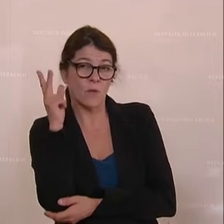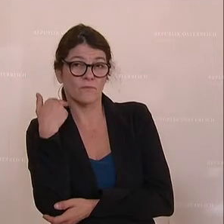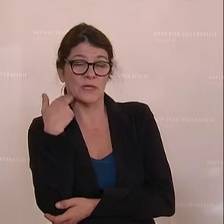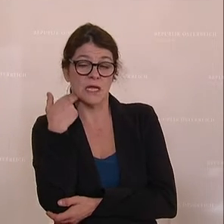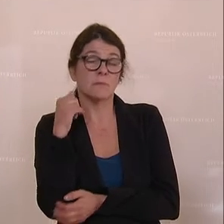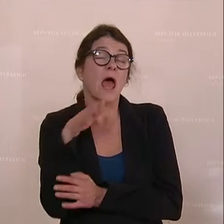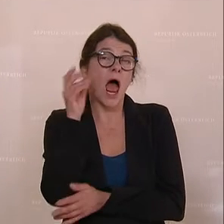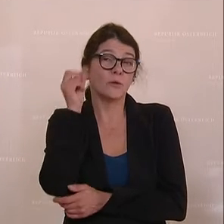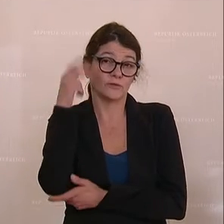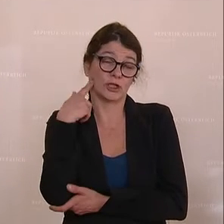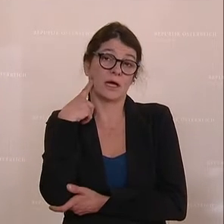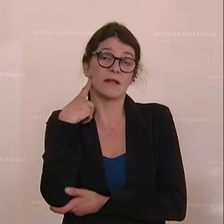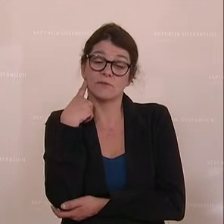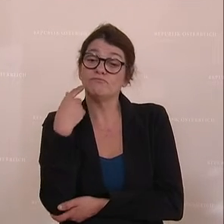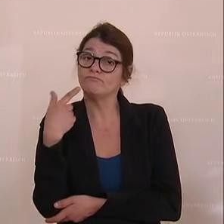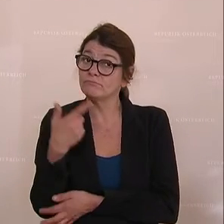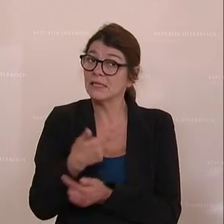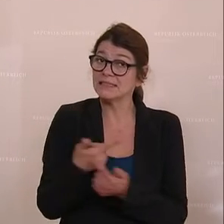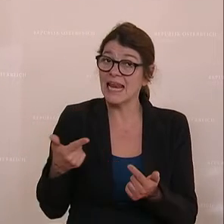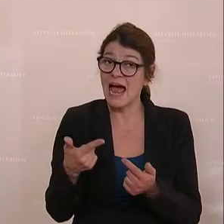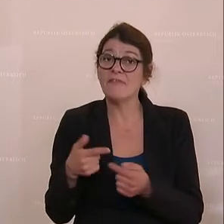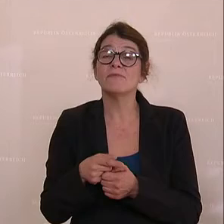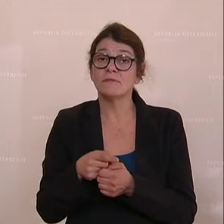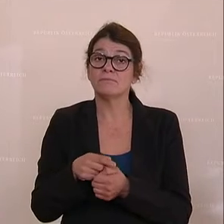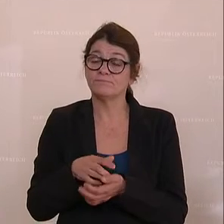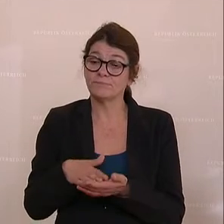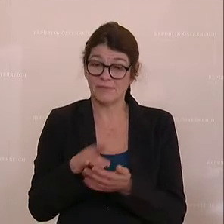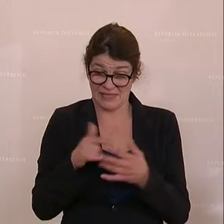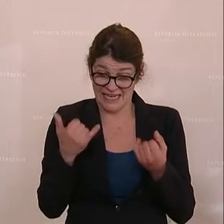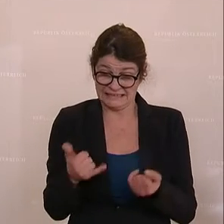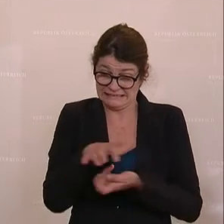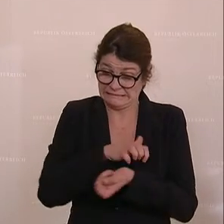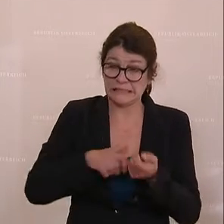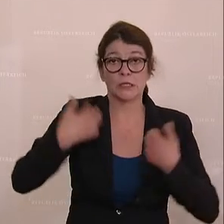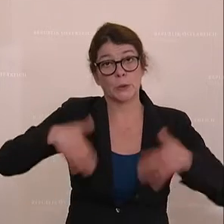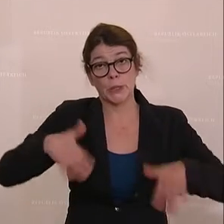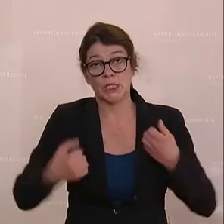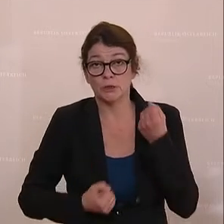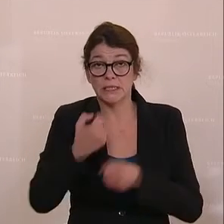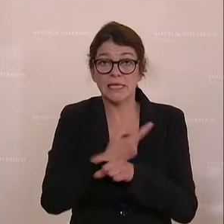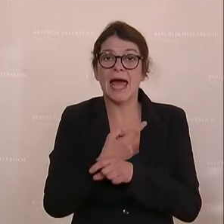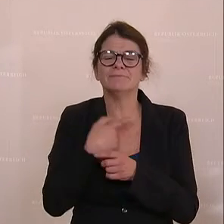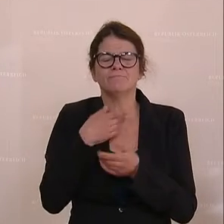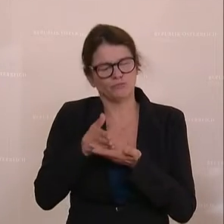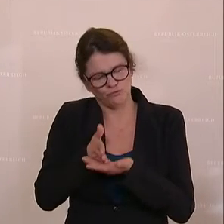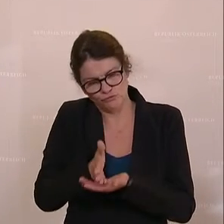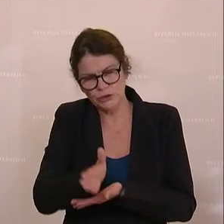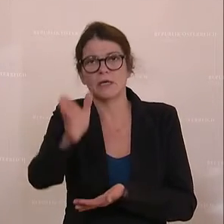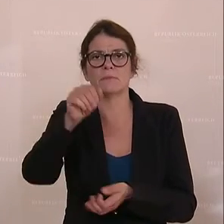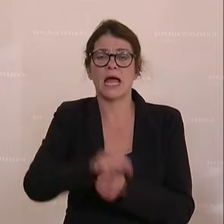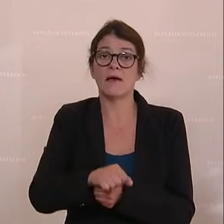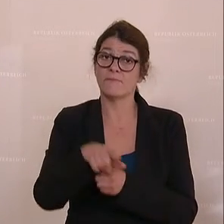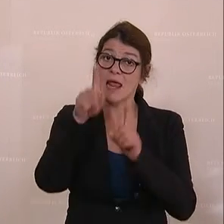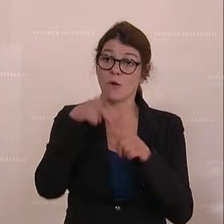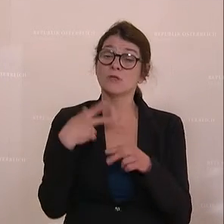Hausverstand dieses Land durch diese schwierige Zeit führen. Eines steht nämlich fest, unsere Bundesregierung